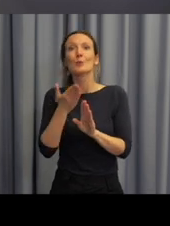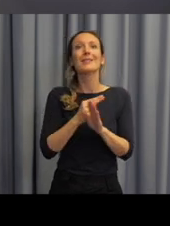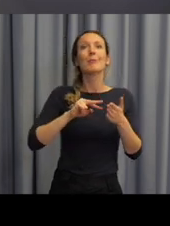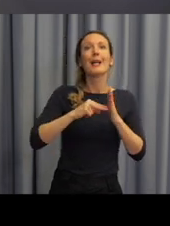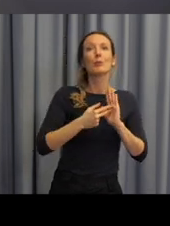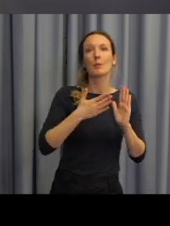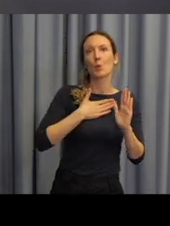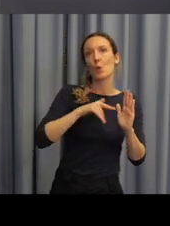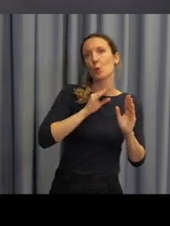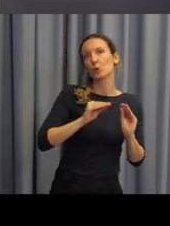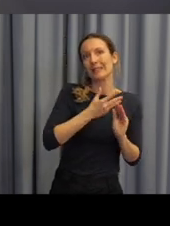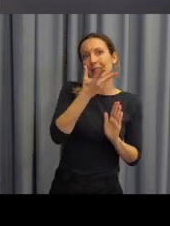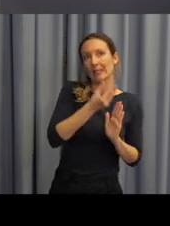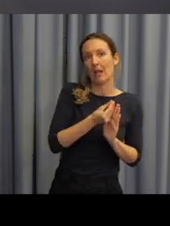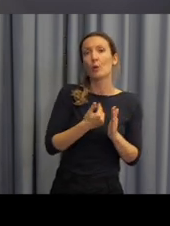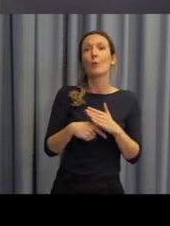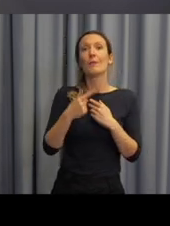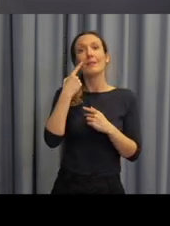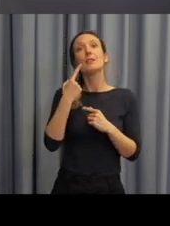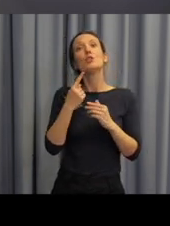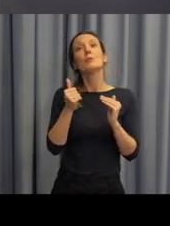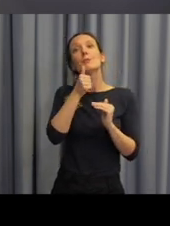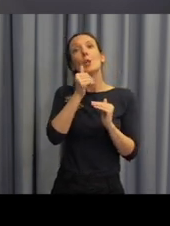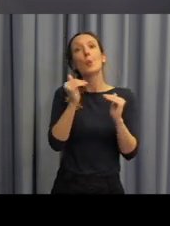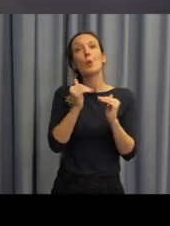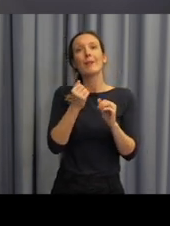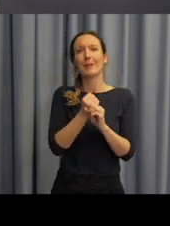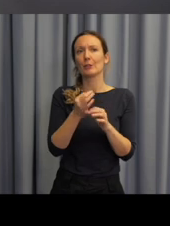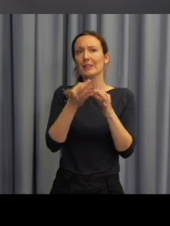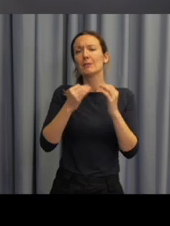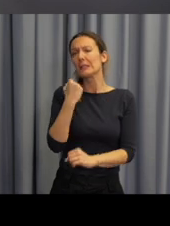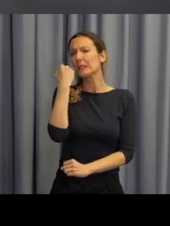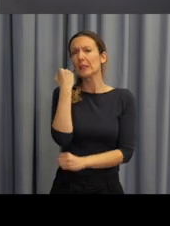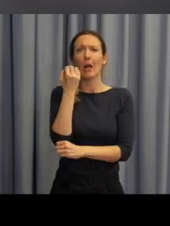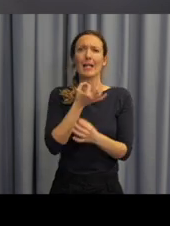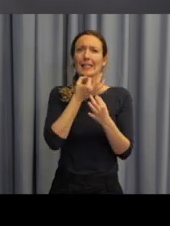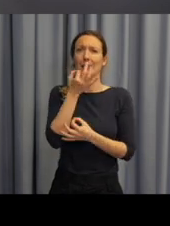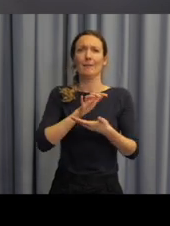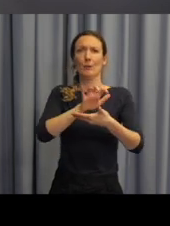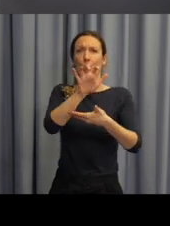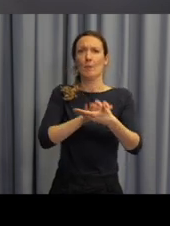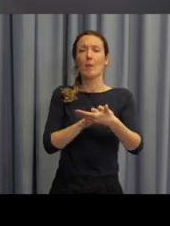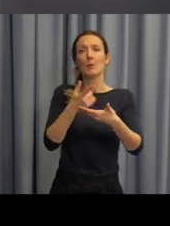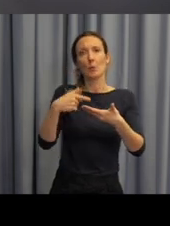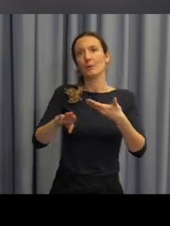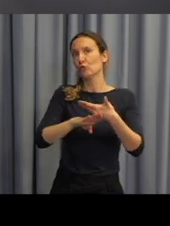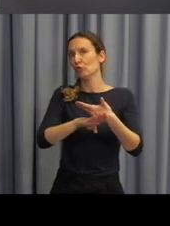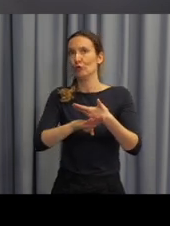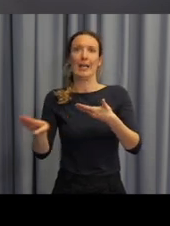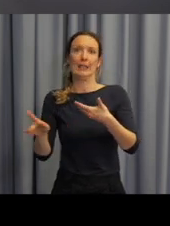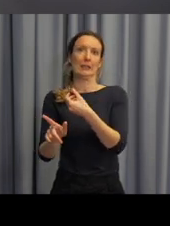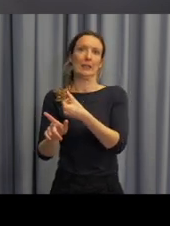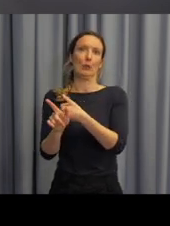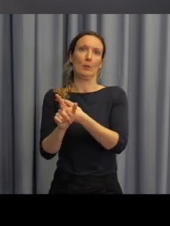A tak to vypadá ten pracovní list pro jednu úroveň. Tam jsou základní informace, které jsou společné pro všechny